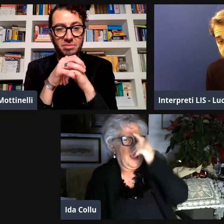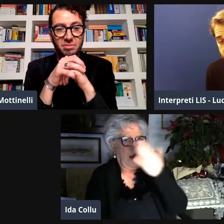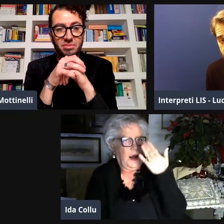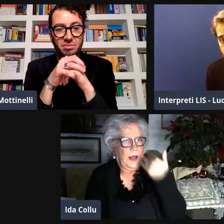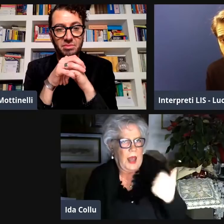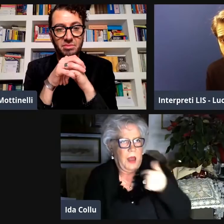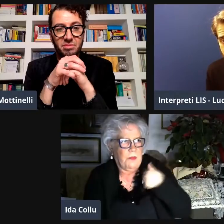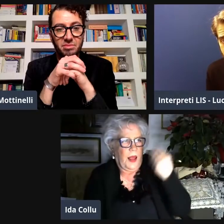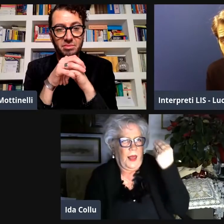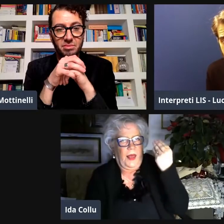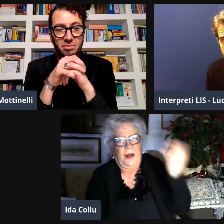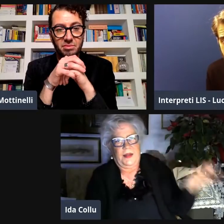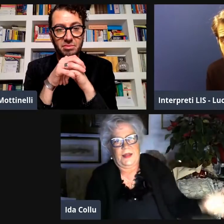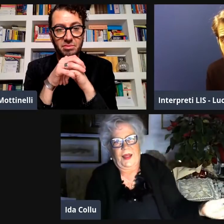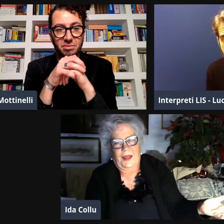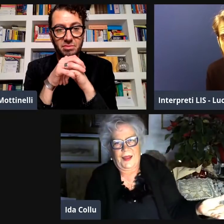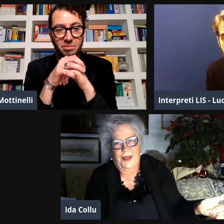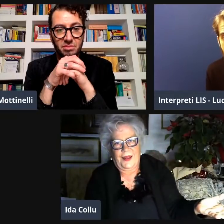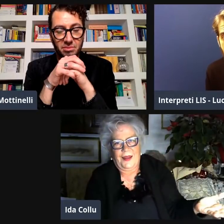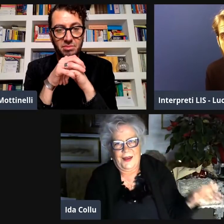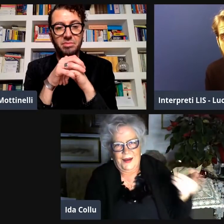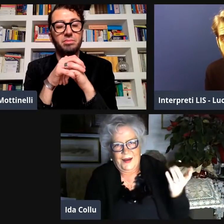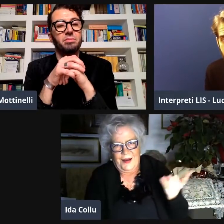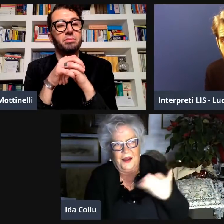ci davano delle difficoltà